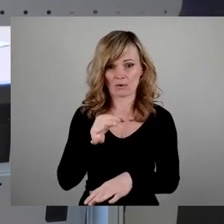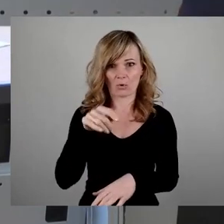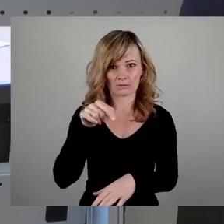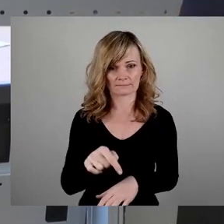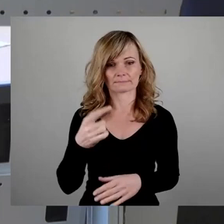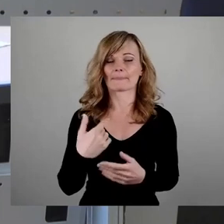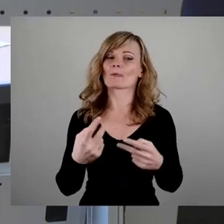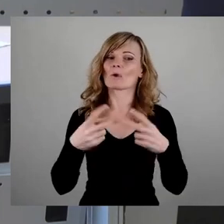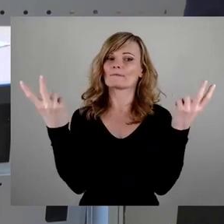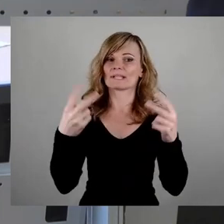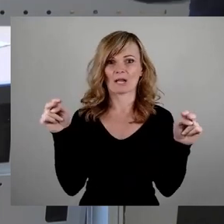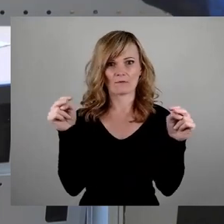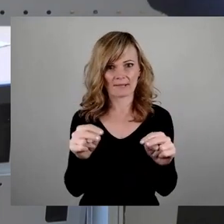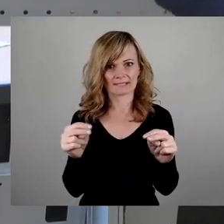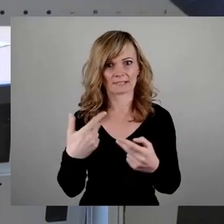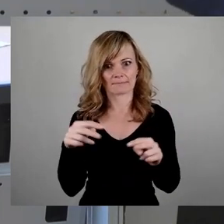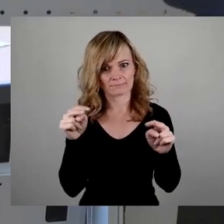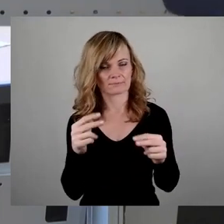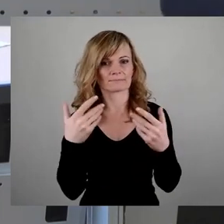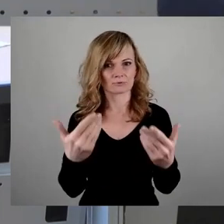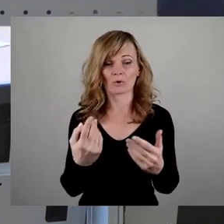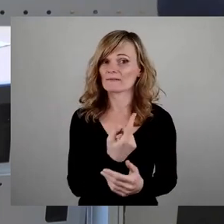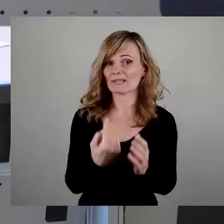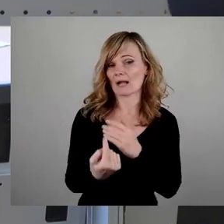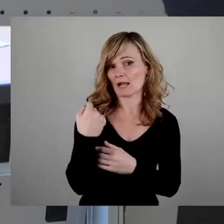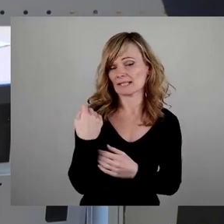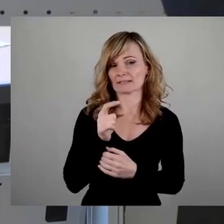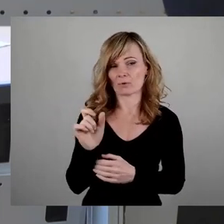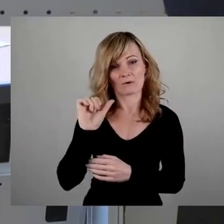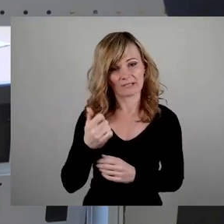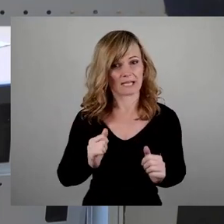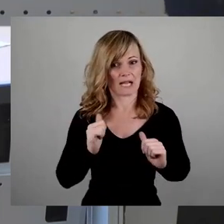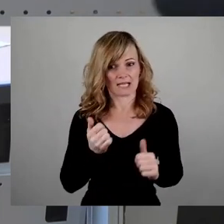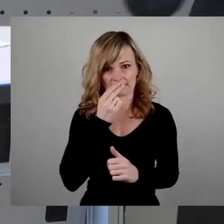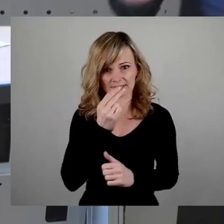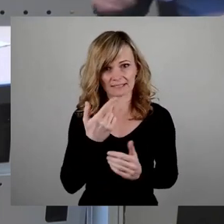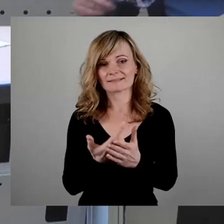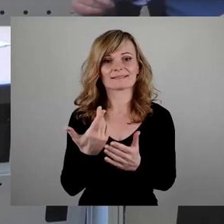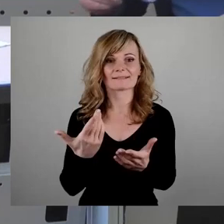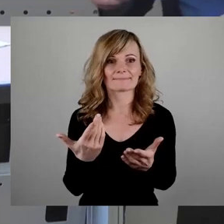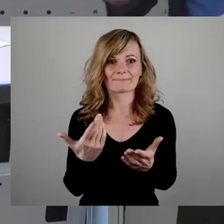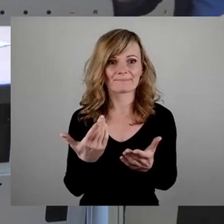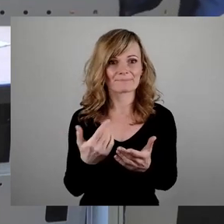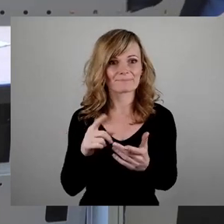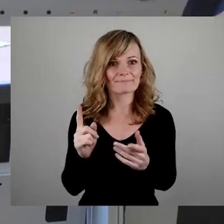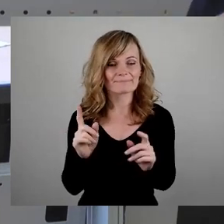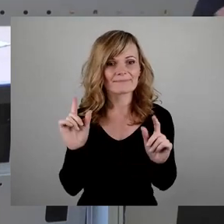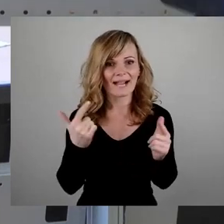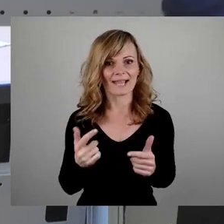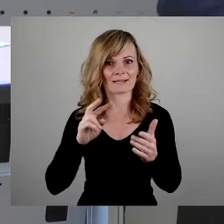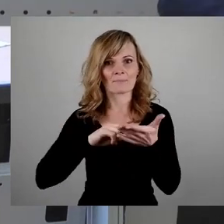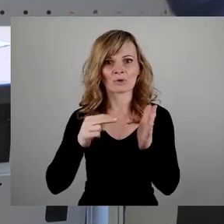öffentliche Aufmerksamkeit genießt, und das konnten wir ja in den letzten Wochen wieder erleben, kann ich aber keine politischen Alleinwägen unternehmen.